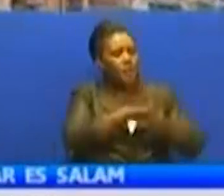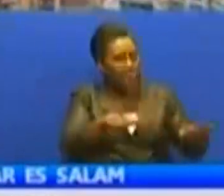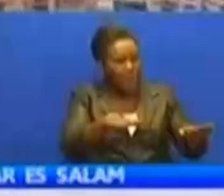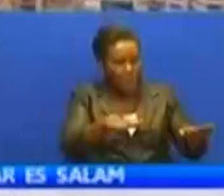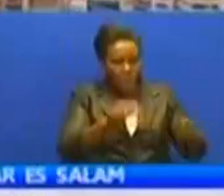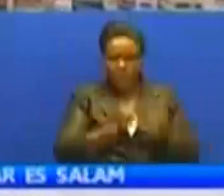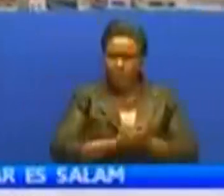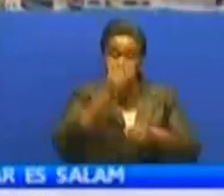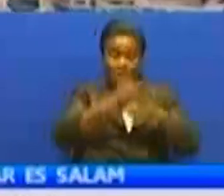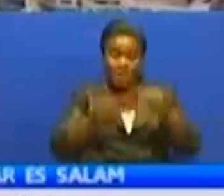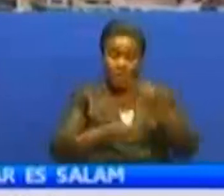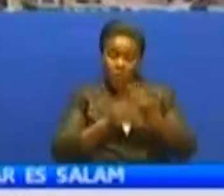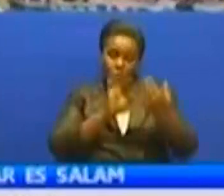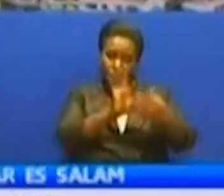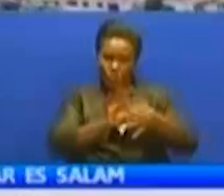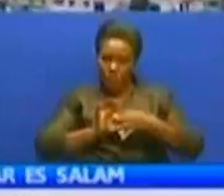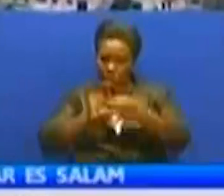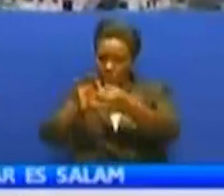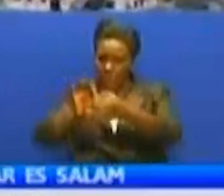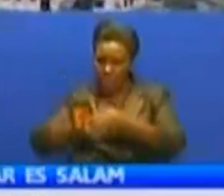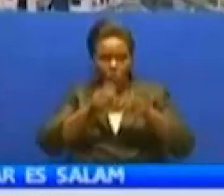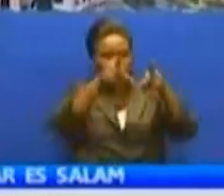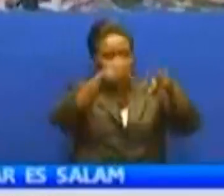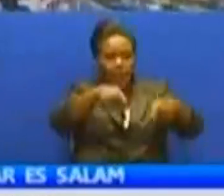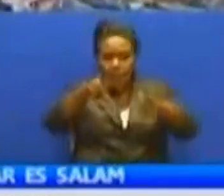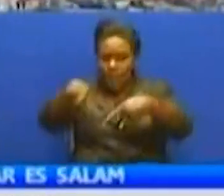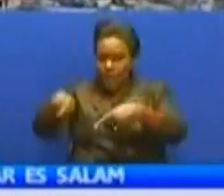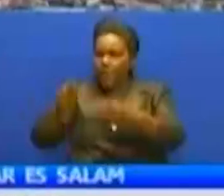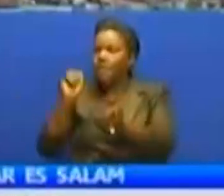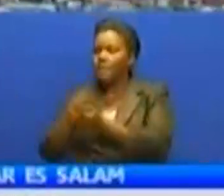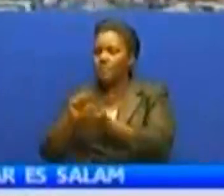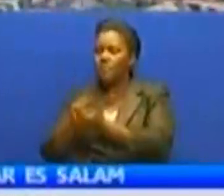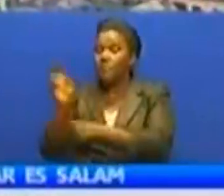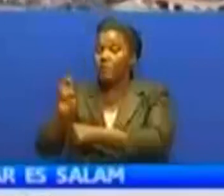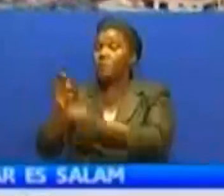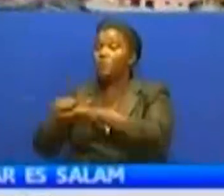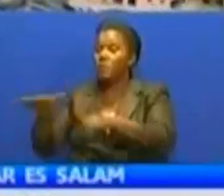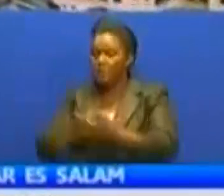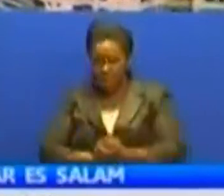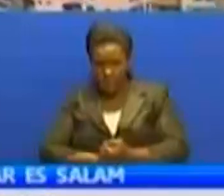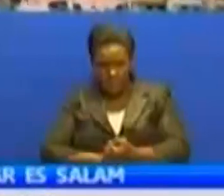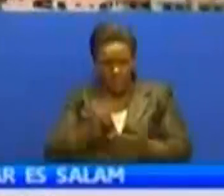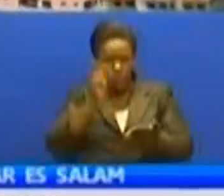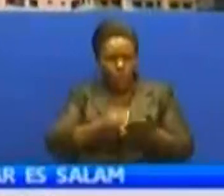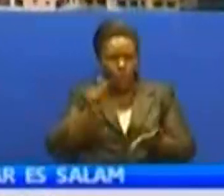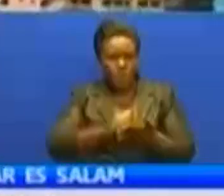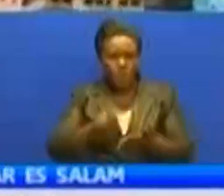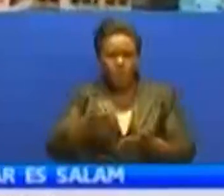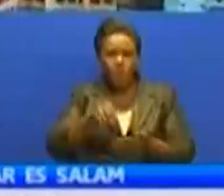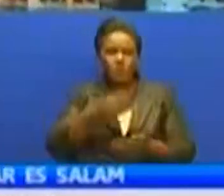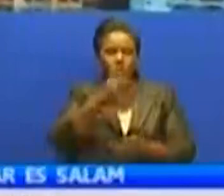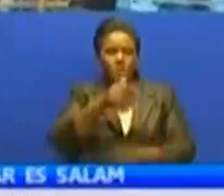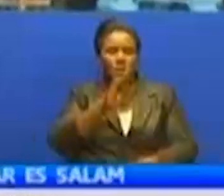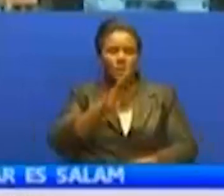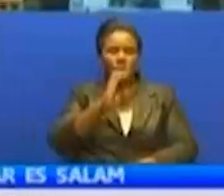kisima chaamani na utulivu, inadiemgwa na ushirikiano uliopo kati ya wananchi na vyombo vya ulinzi na usalama.